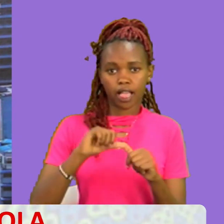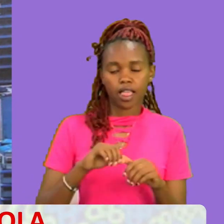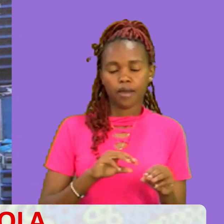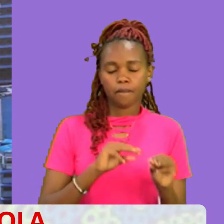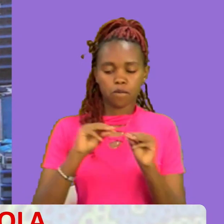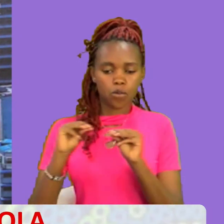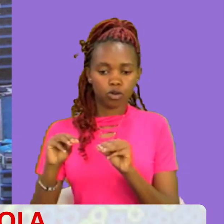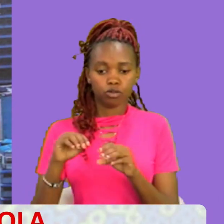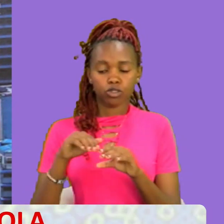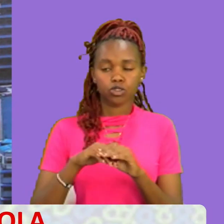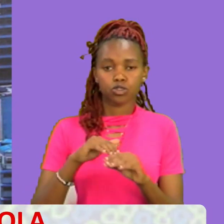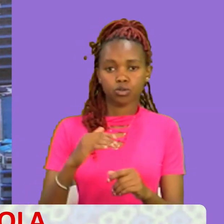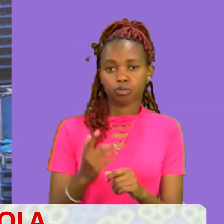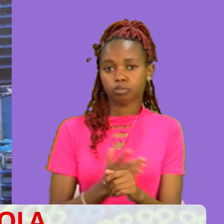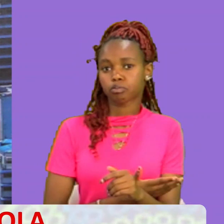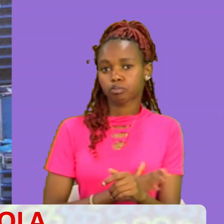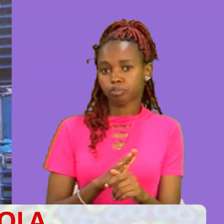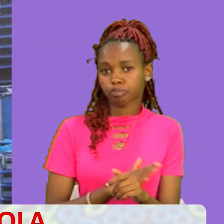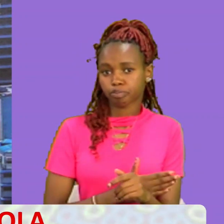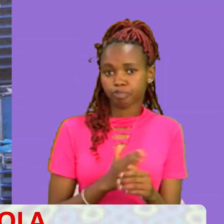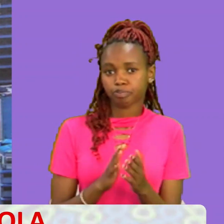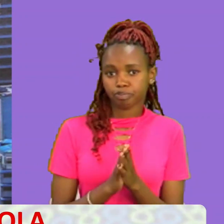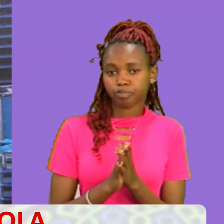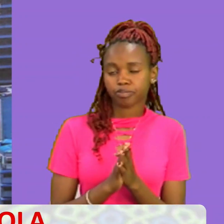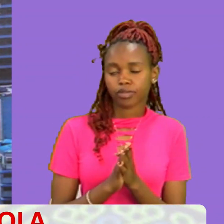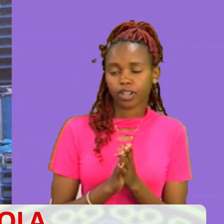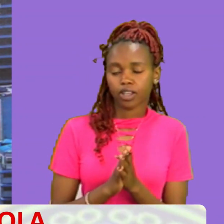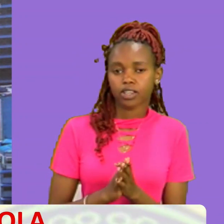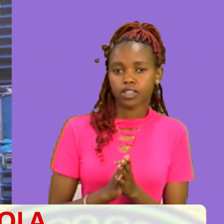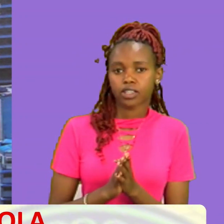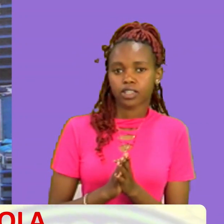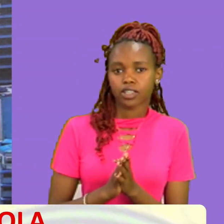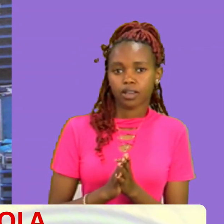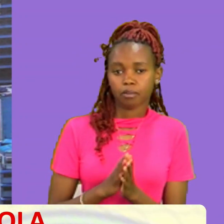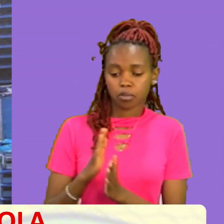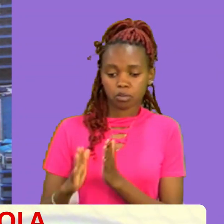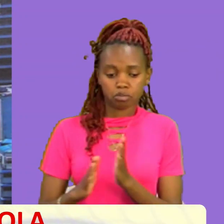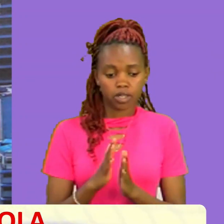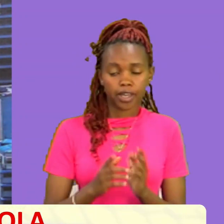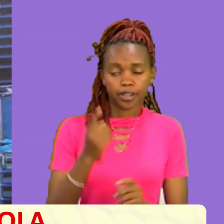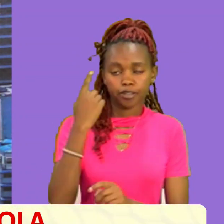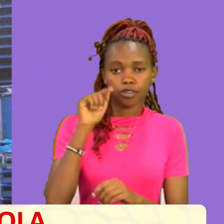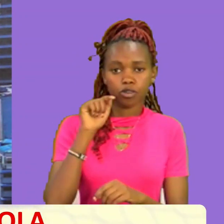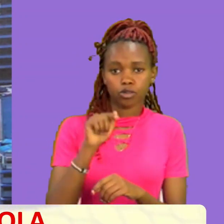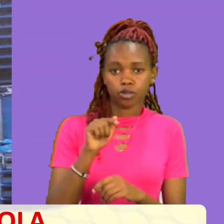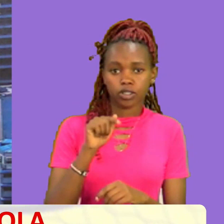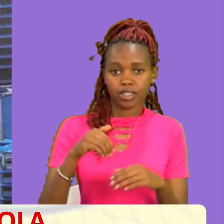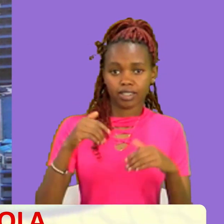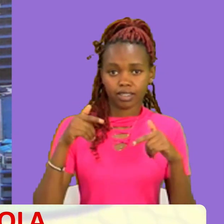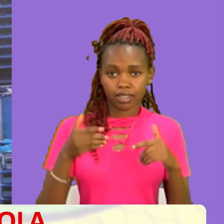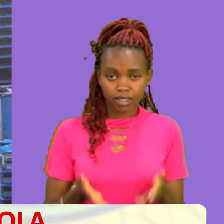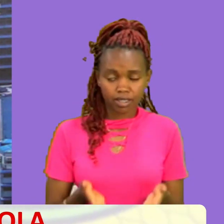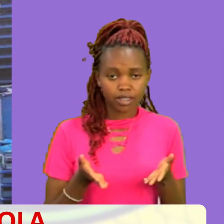yetu ya mziki Mziki yani kivibao vizuri Ambafi tumekuandalia ndani ya studio Vibao vizuri Ambo